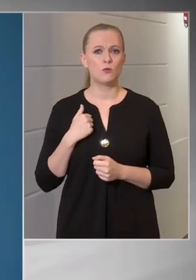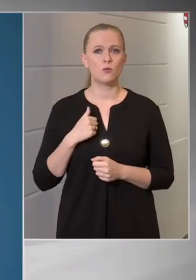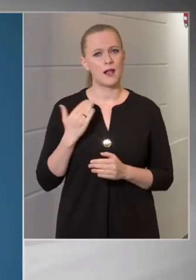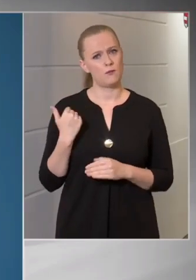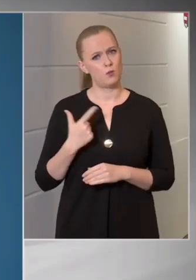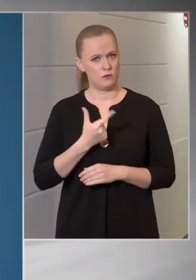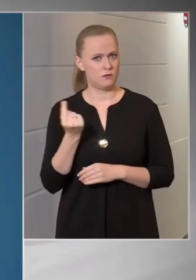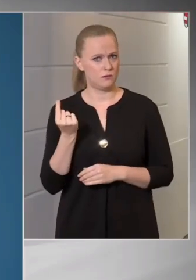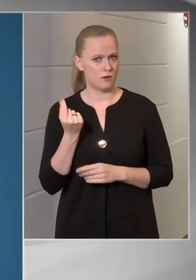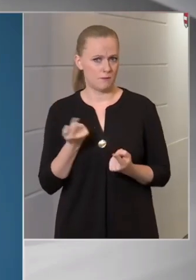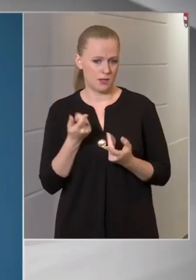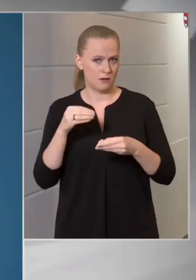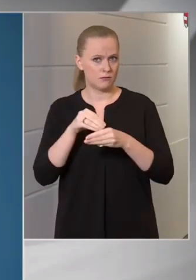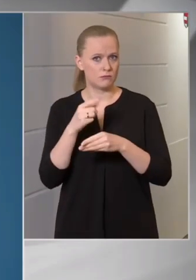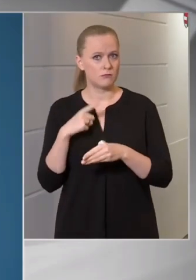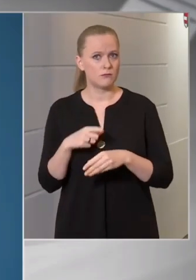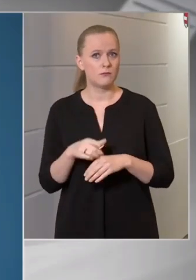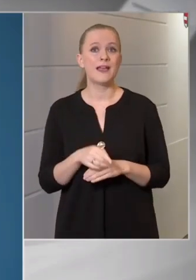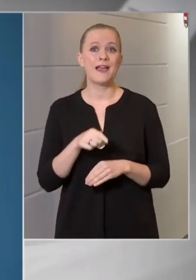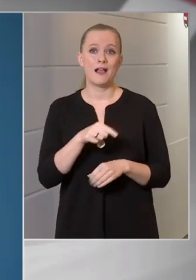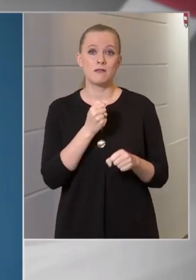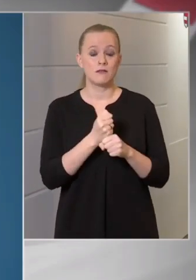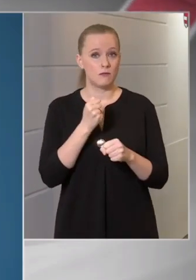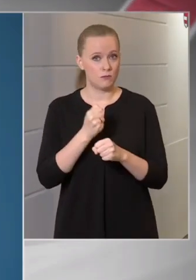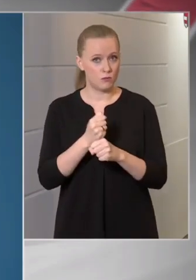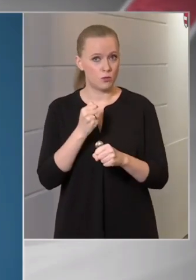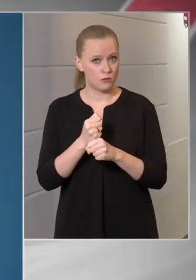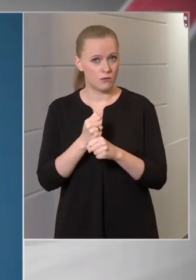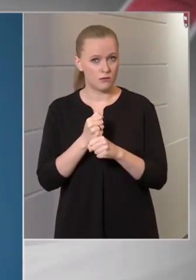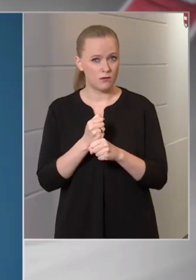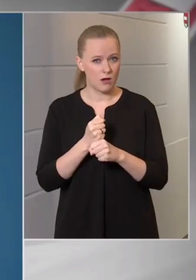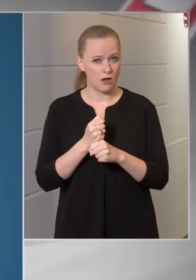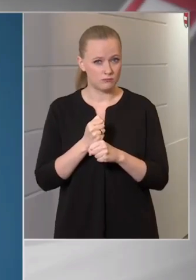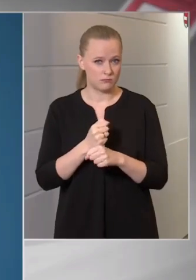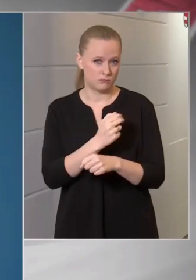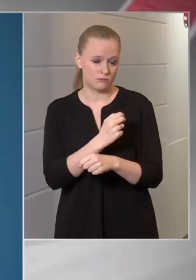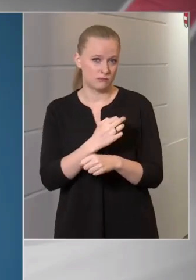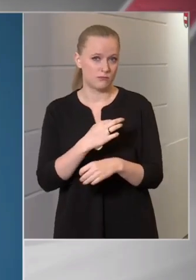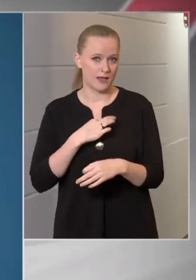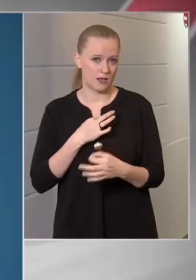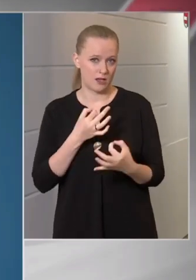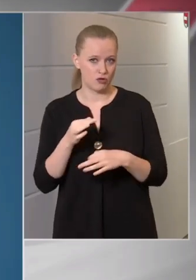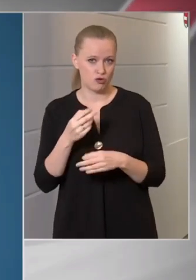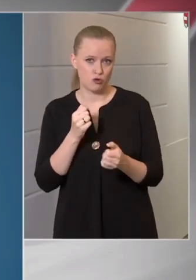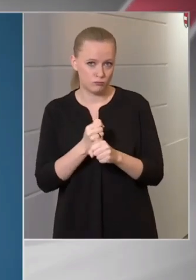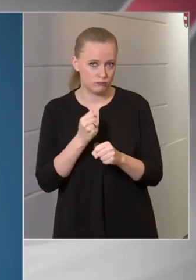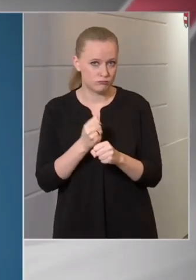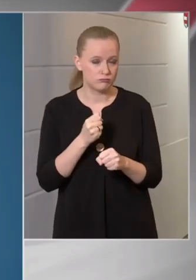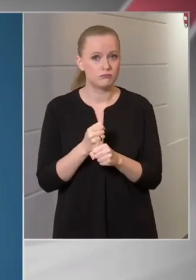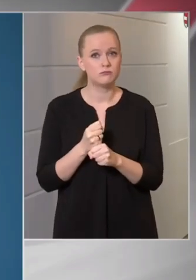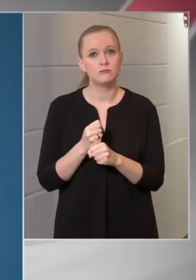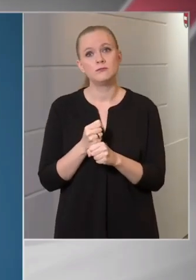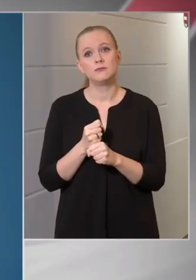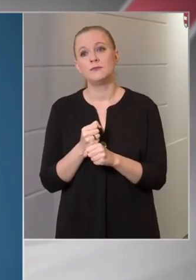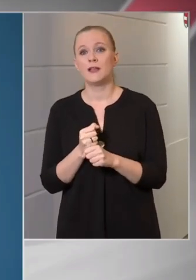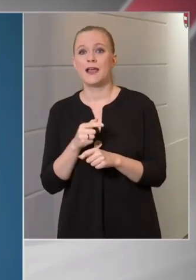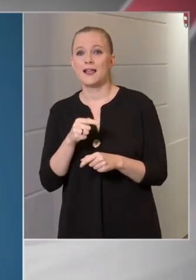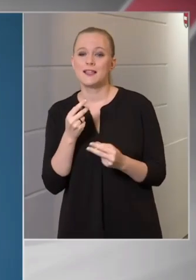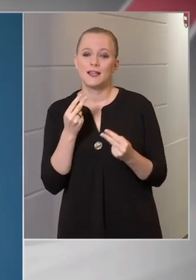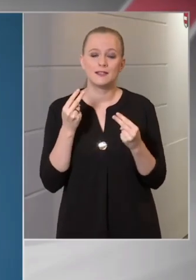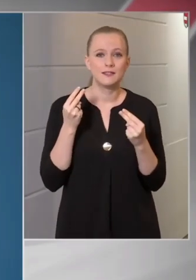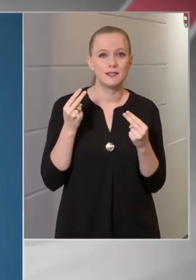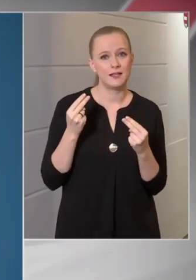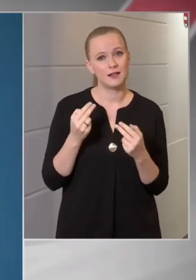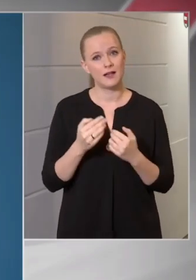híreiben, hogy ennek a munkának egyfajta ellentételezése, értékelése